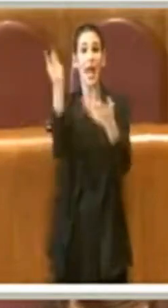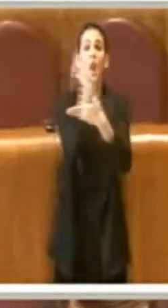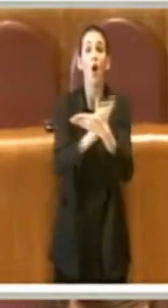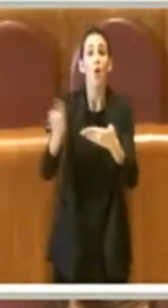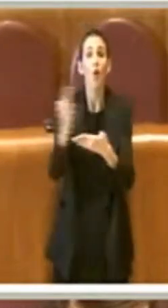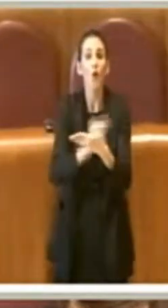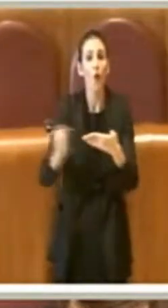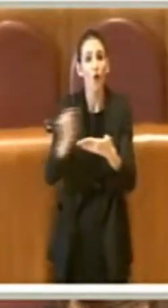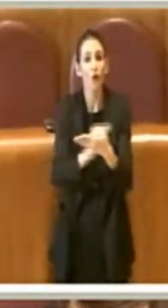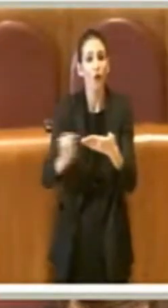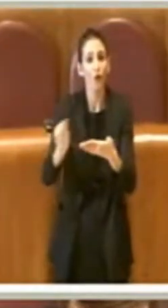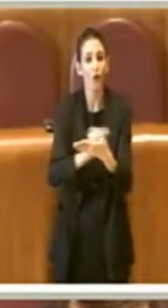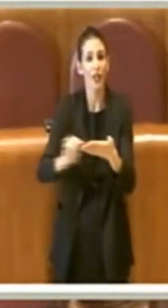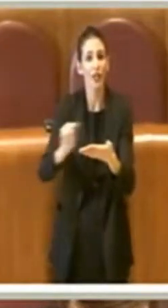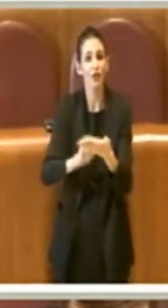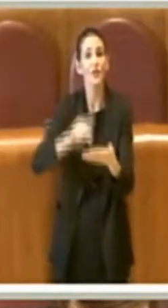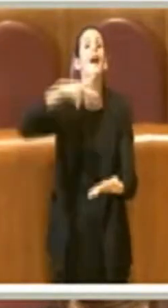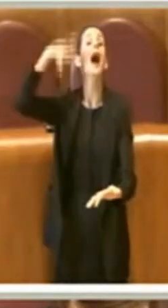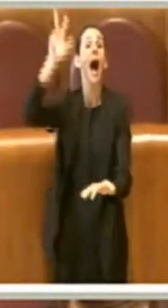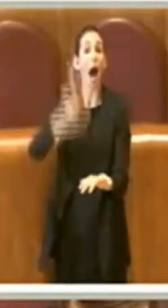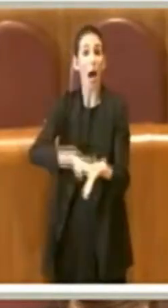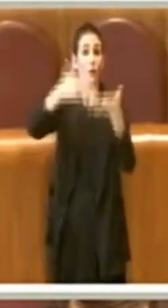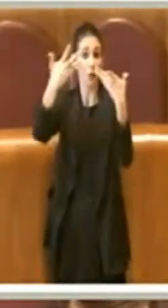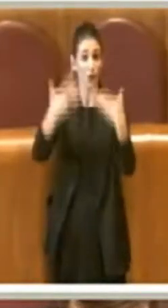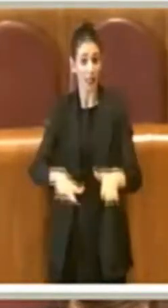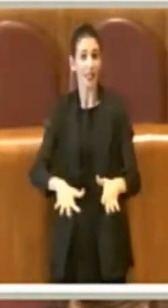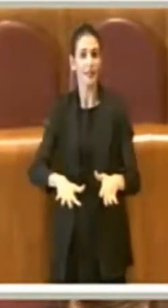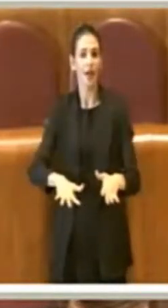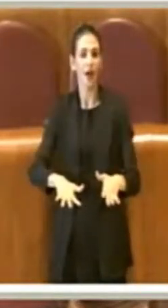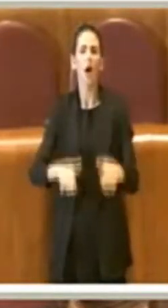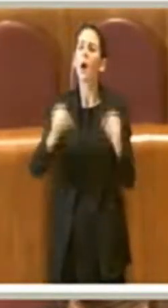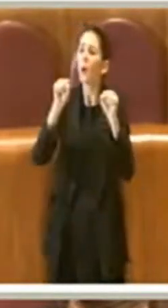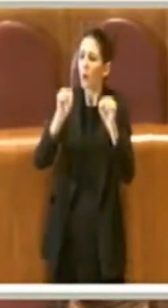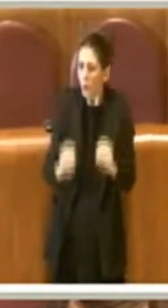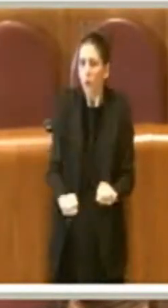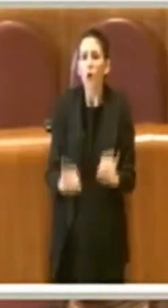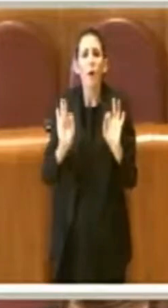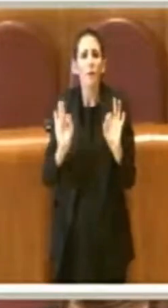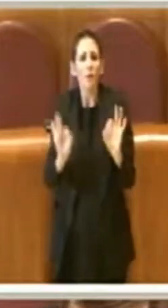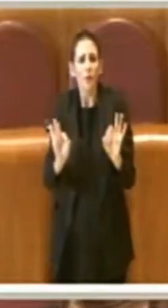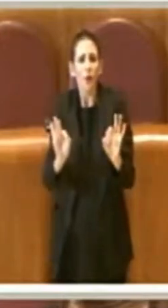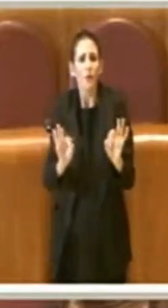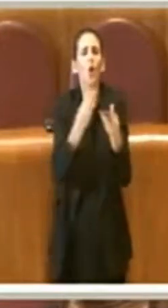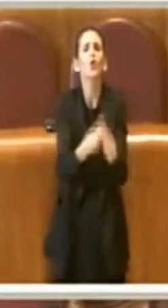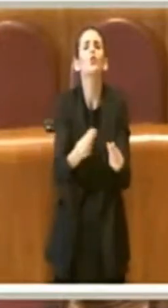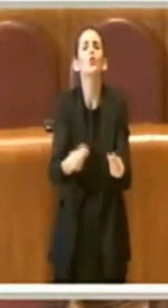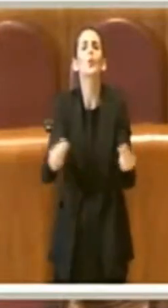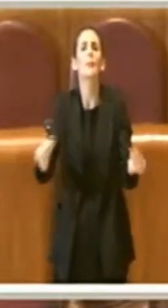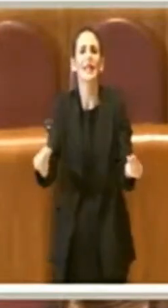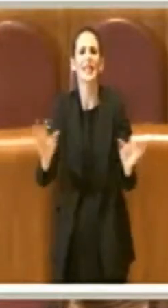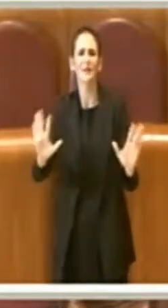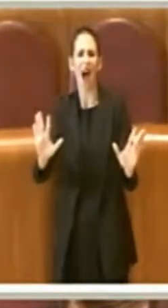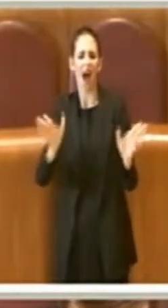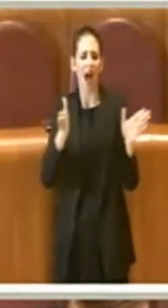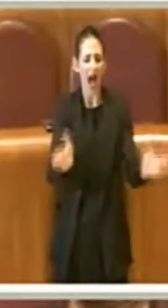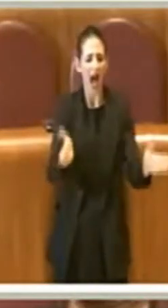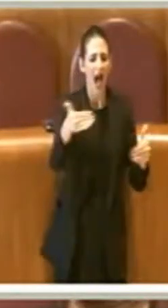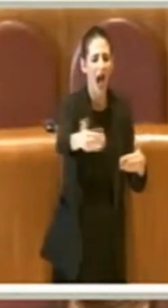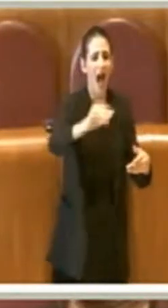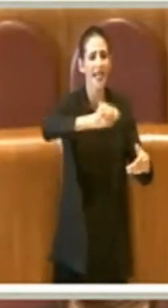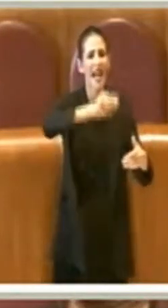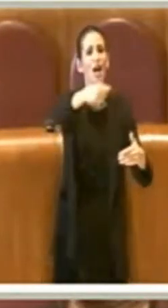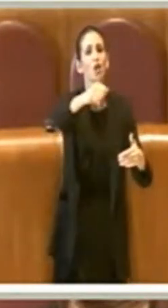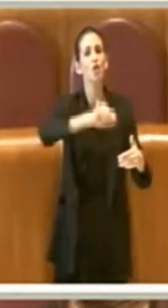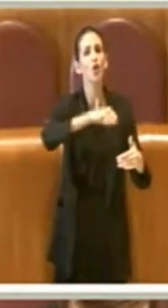autorizzare autorizzano, si possono mettere delle attrezzature che non sono i cassonetti delle